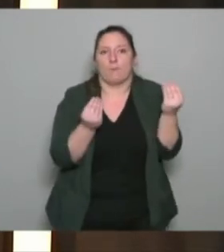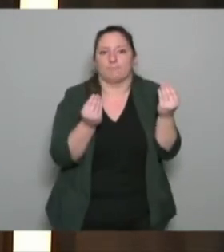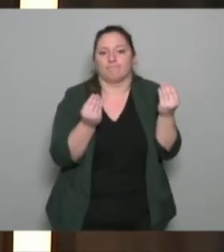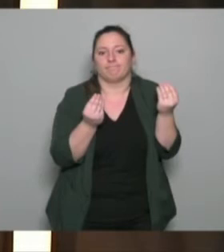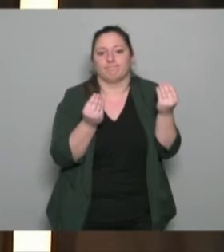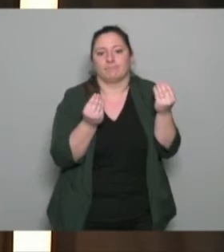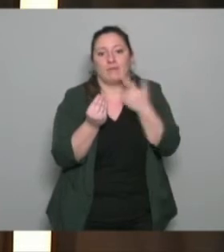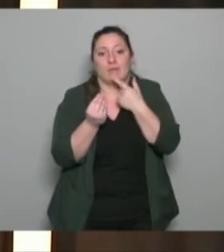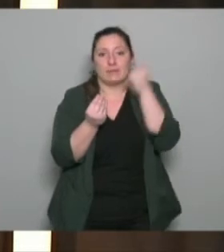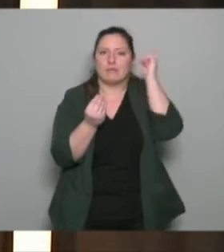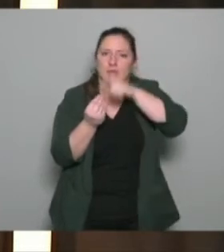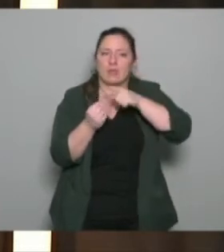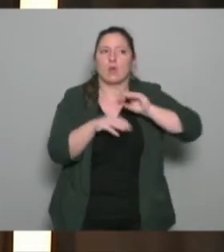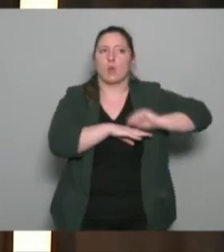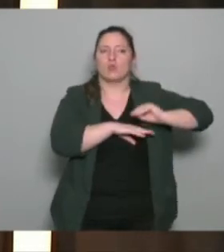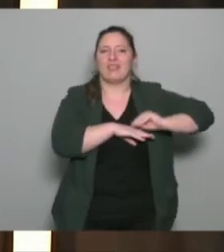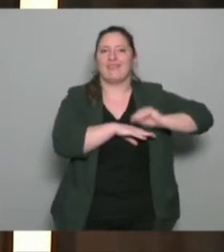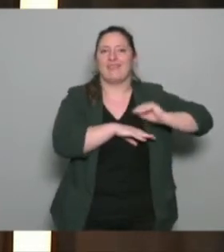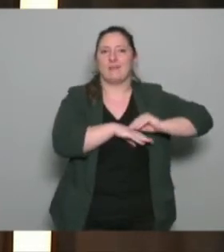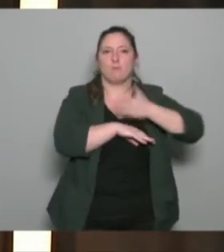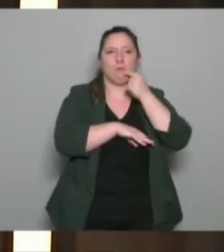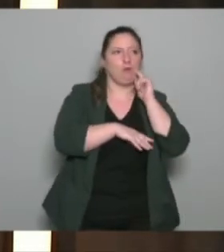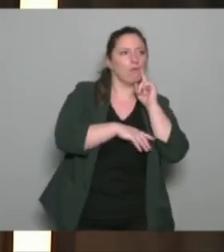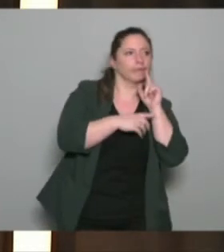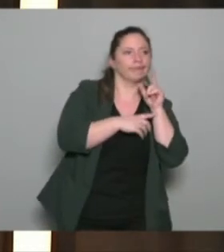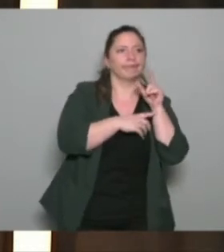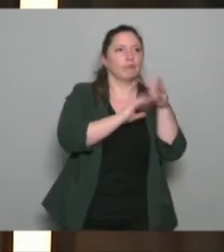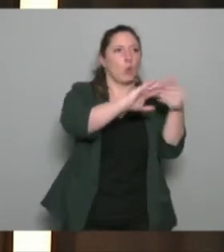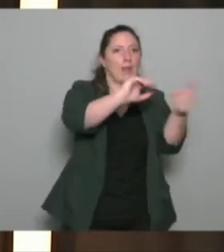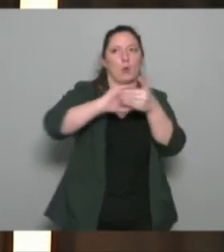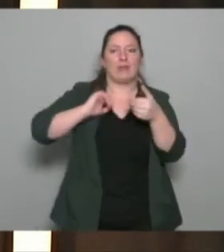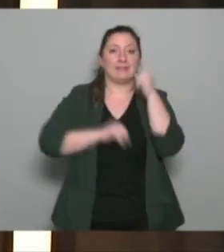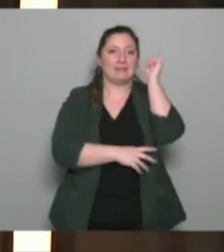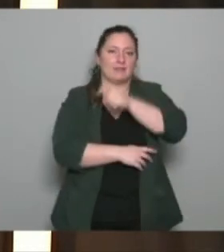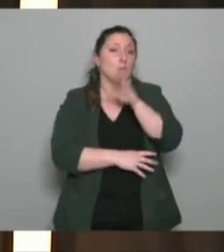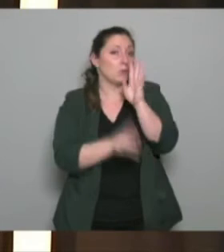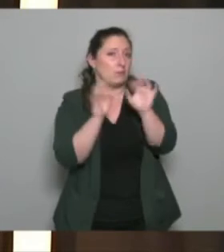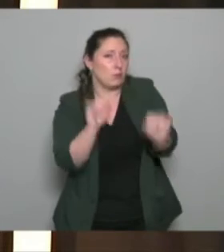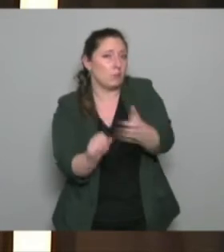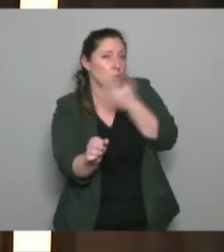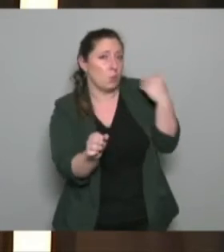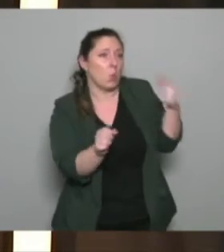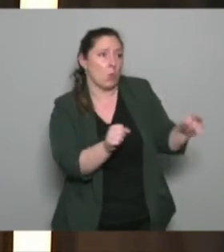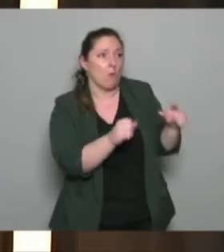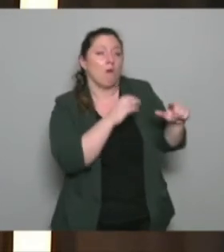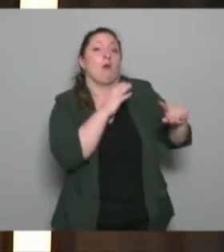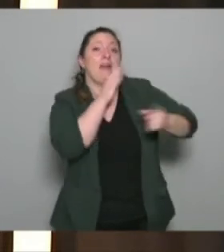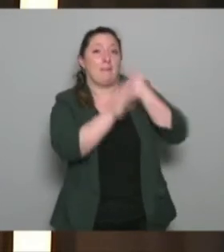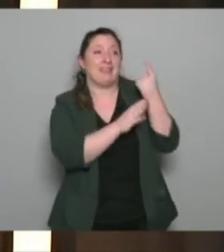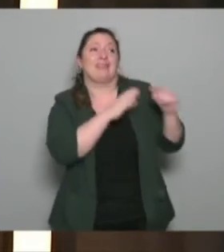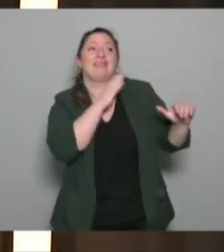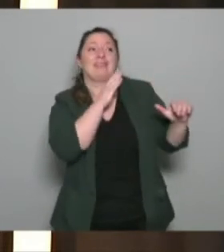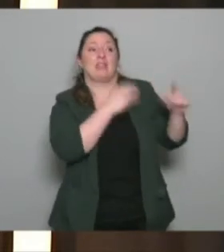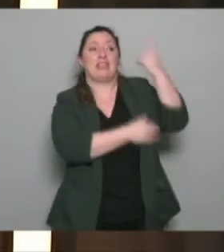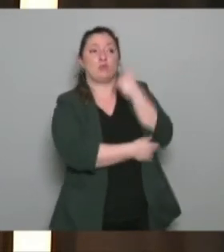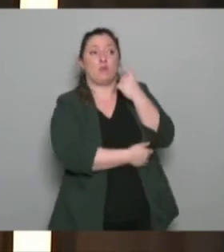indiquer quel type d'organisme de formation peut vous aider donc n'hésitez pas du coup à nous préciser